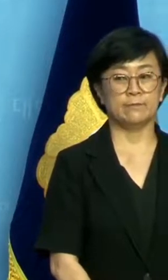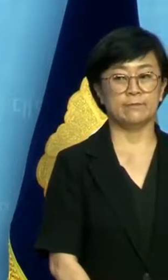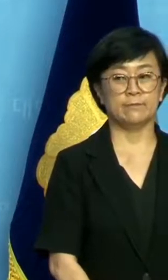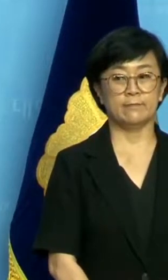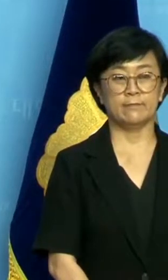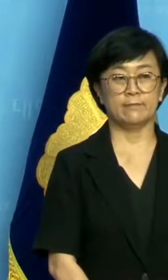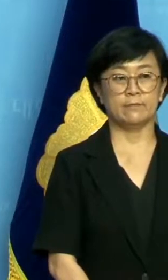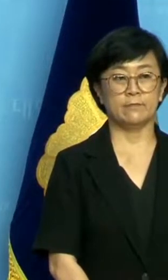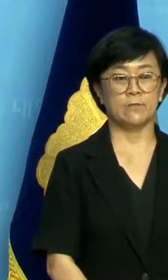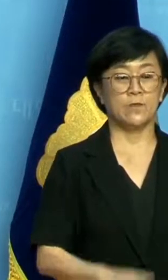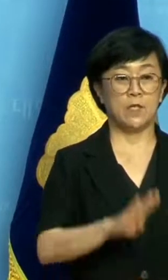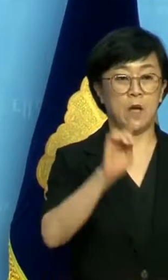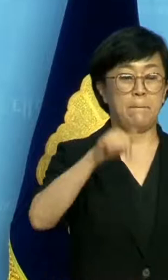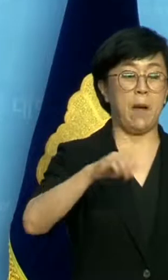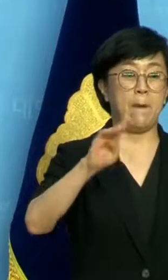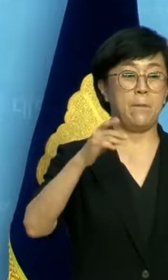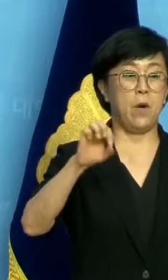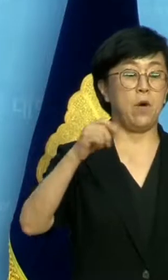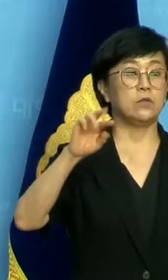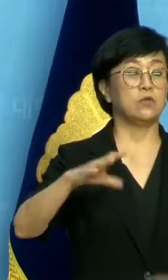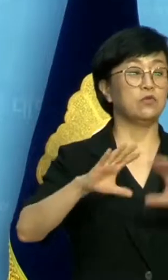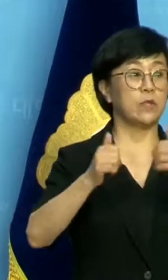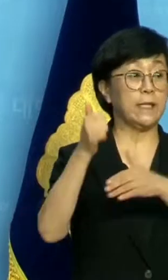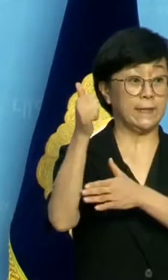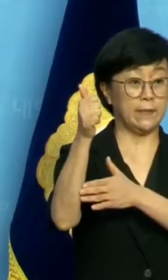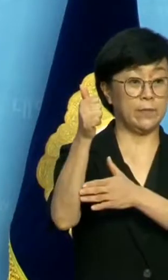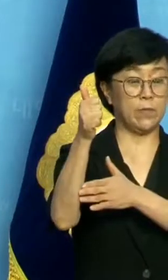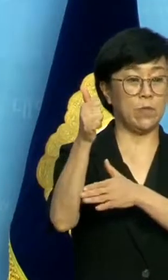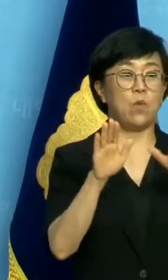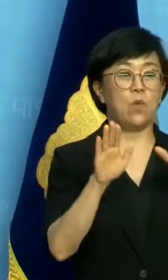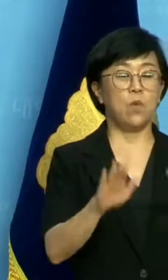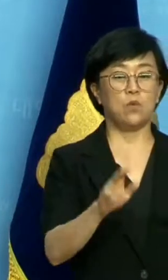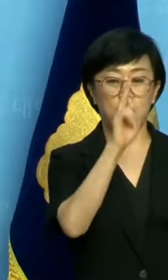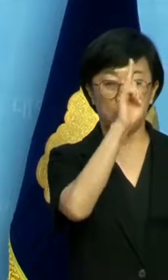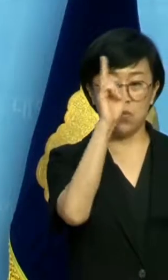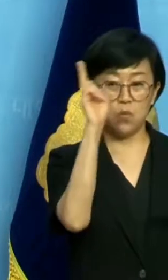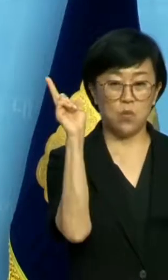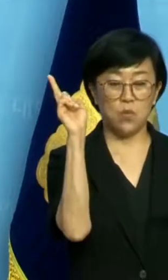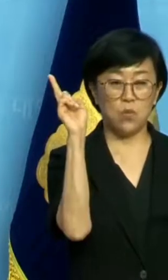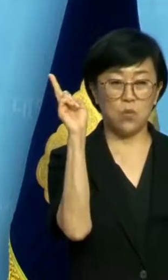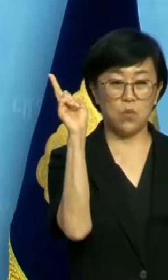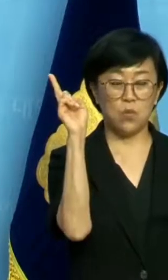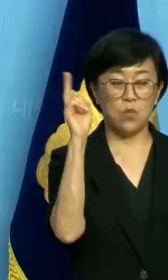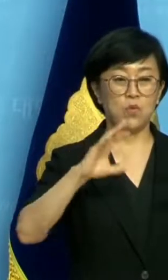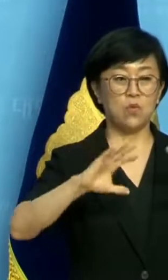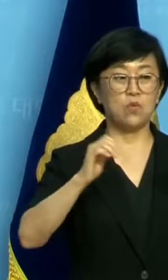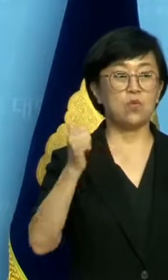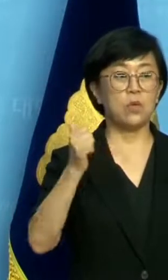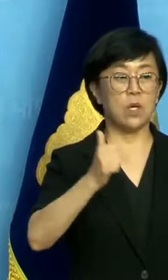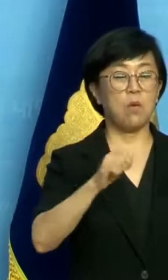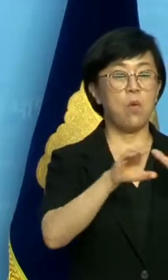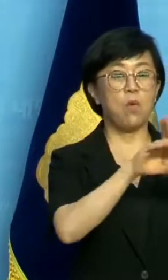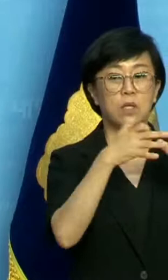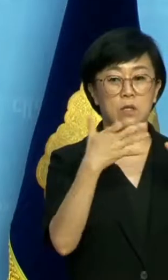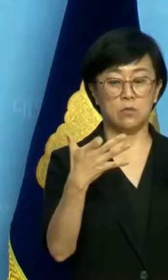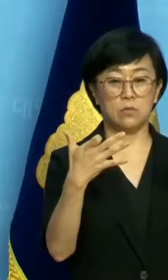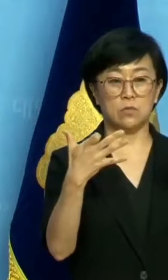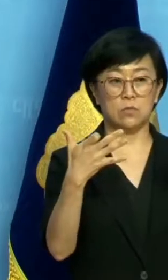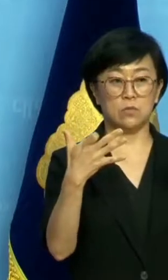박병석 국회의장께서는 오늘 오후 국회 코로나19